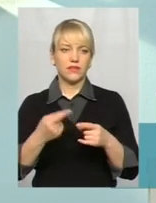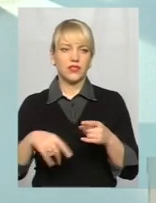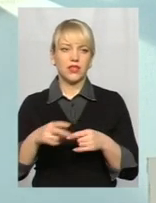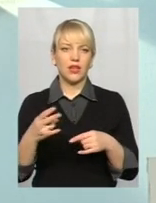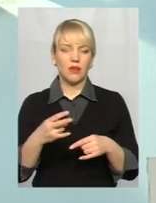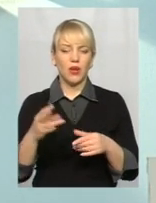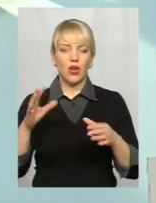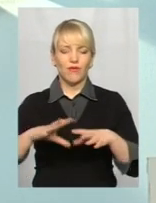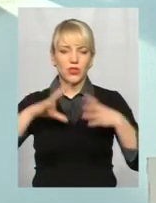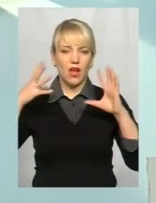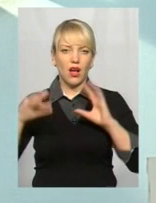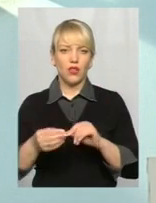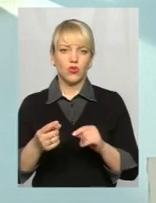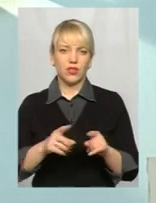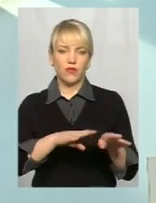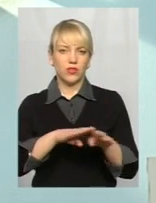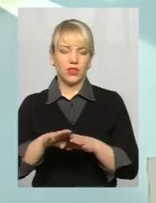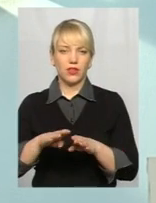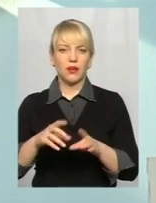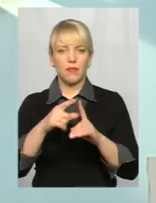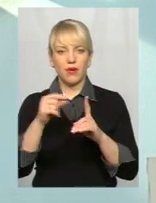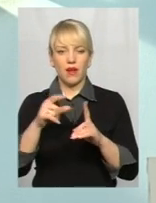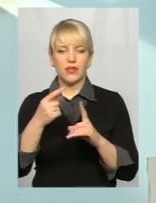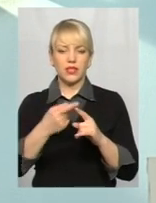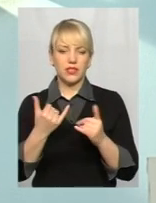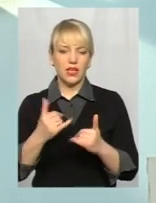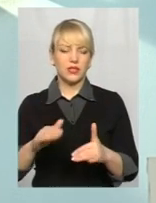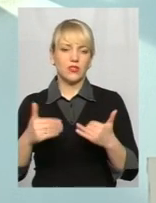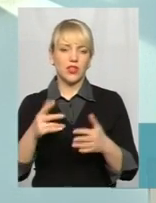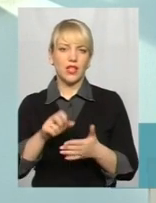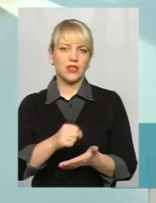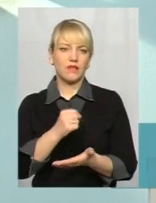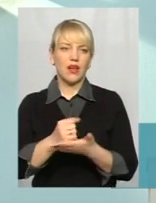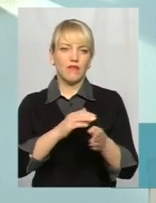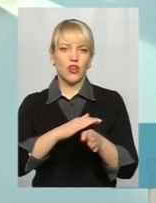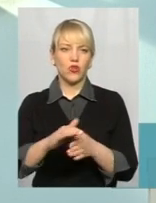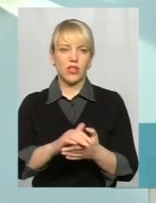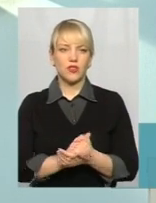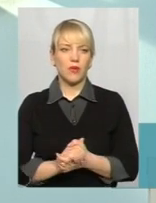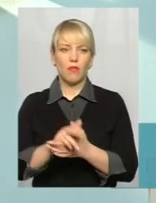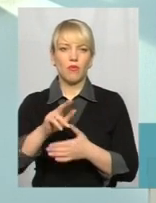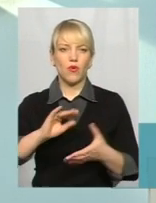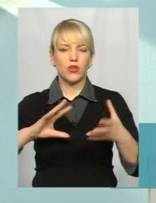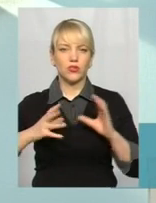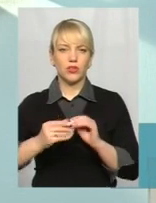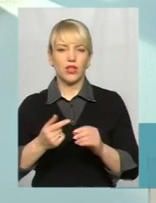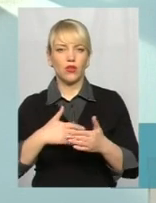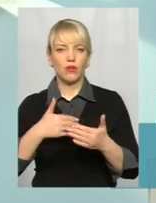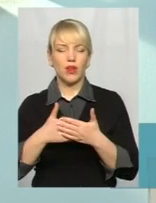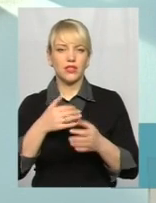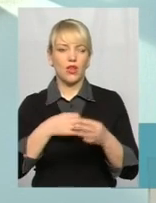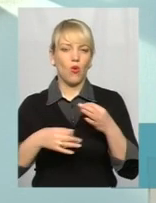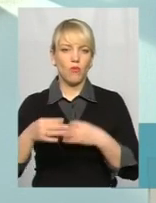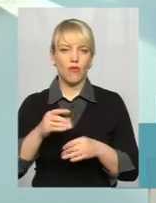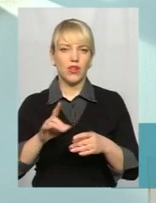узагальнене в одних правилах, і їх зараз ініціюємо на затвердження виконавчого комітету. По результатам громадського обговорення, яке